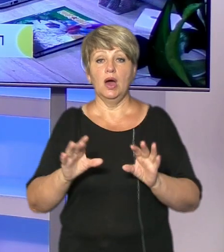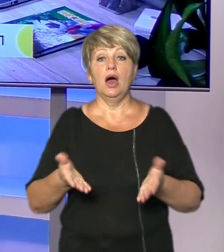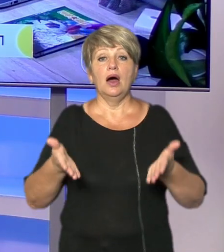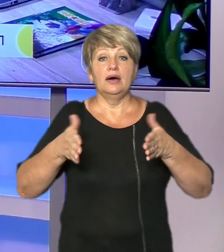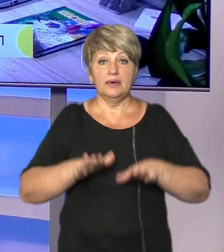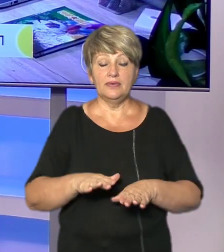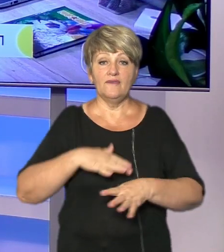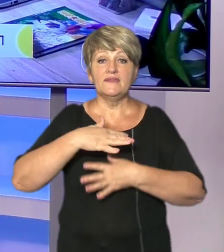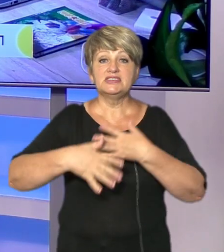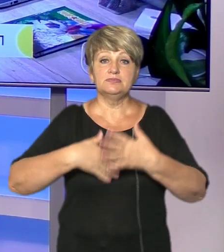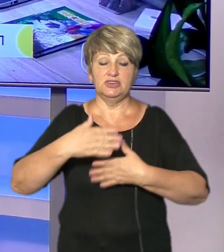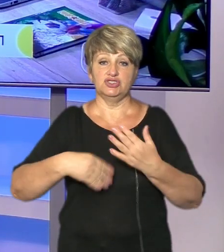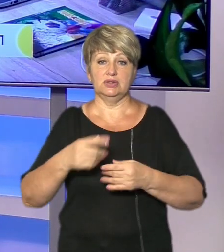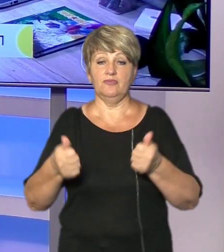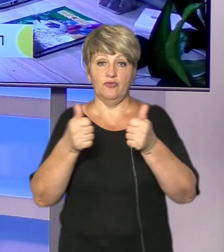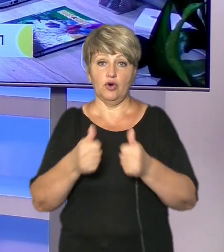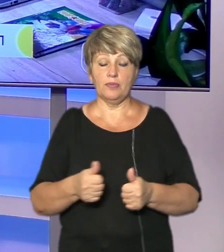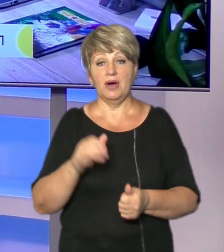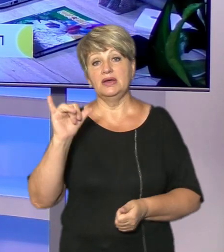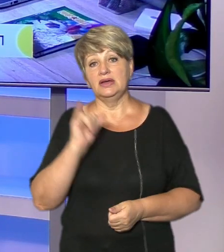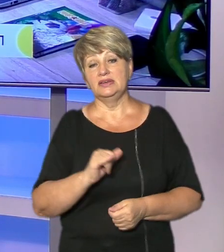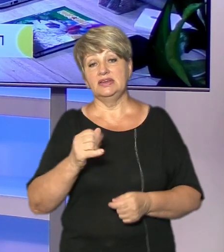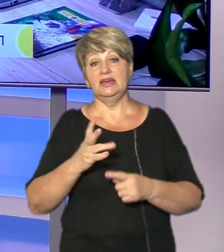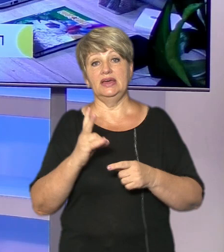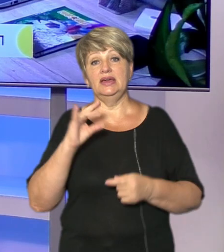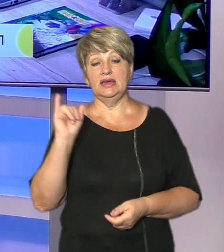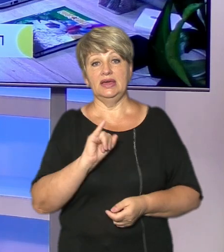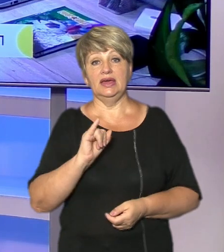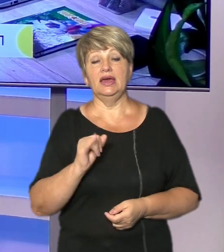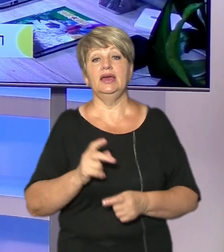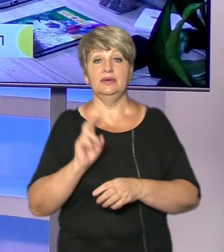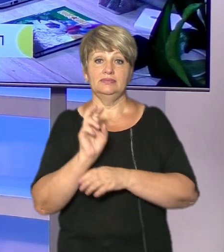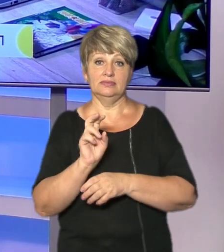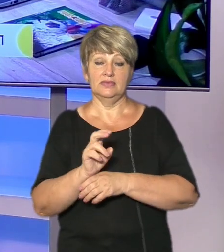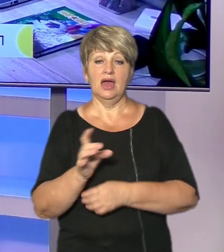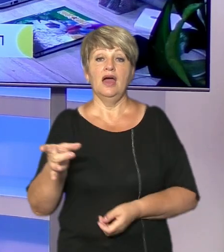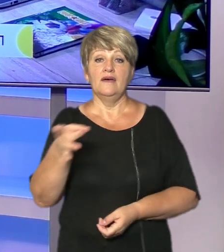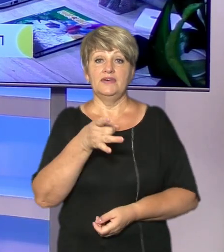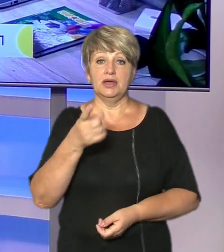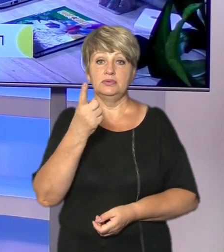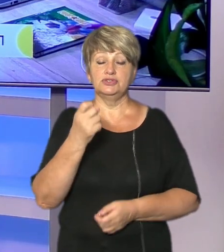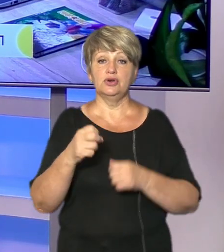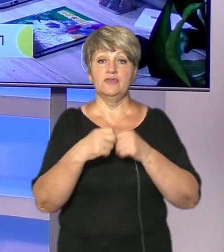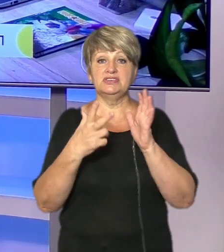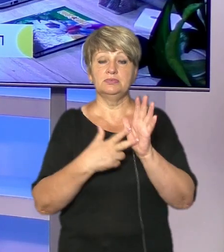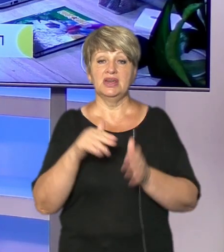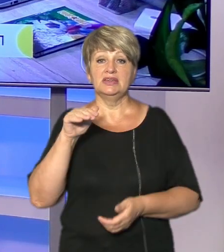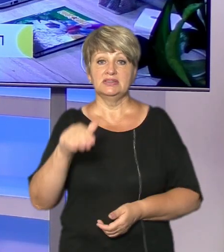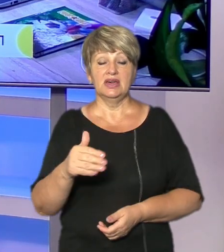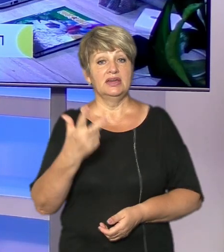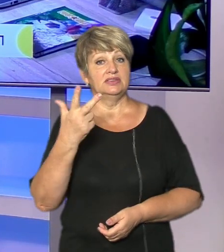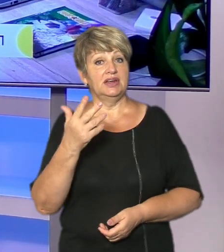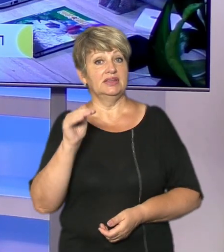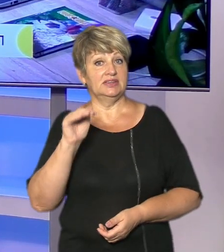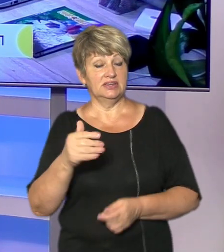змішаному форматі та очно повідомив очільник області Ігор Табурець в регіоні 117 тисяч школярів із них три тисячі це